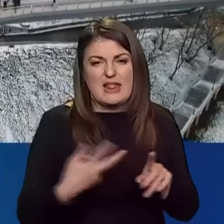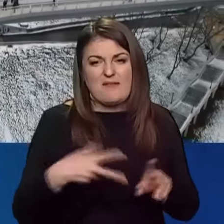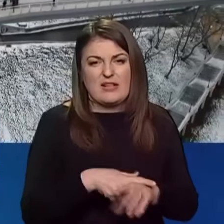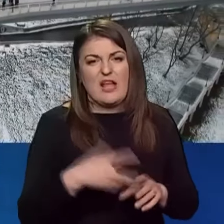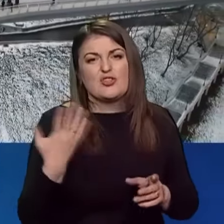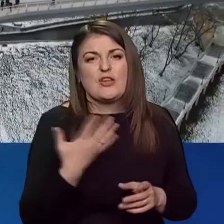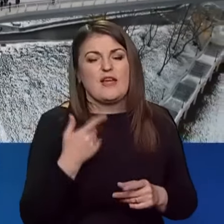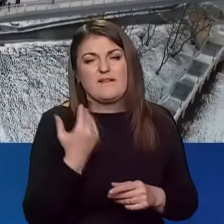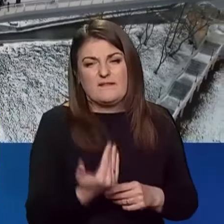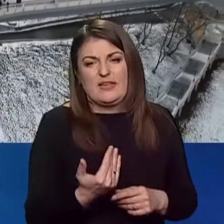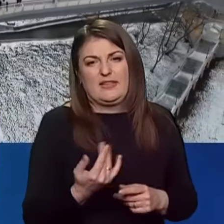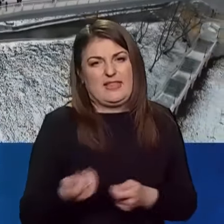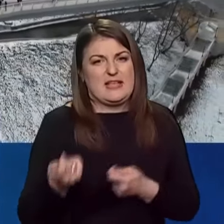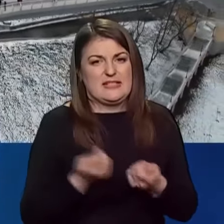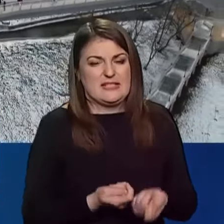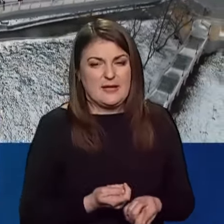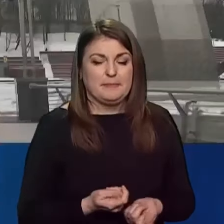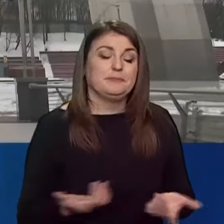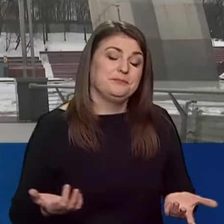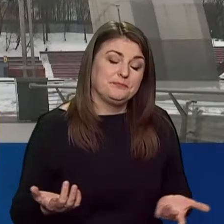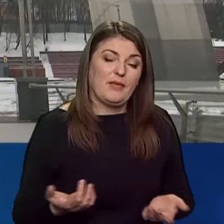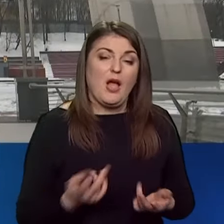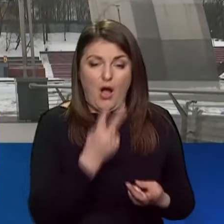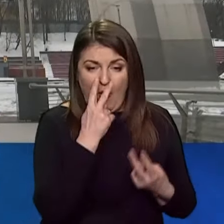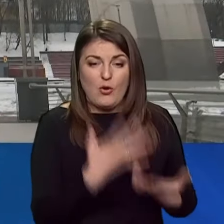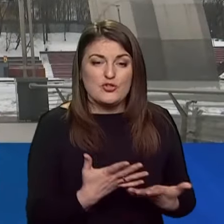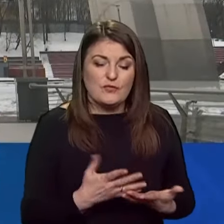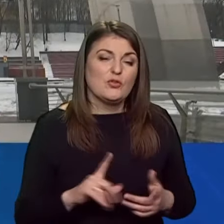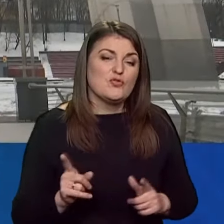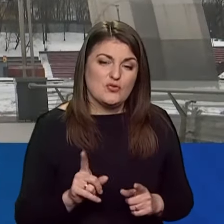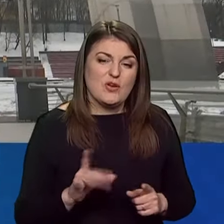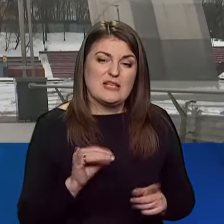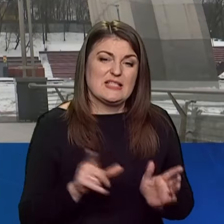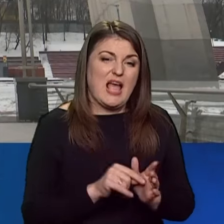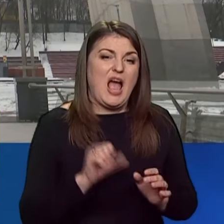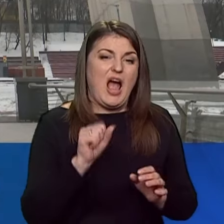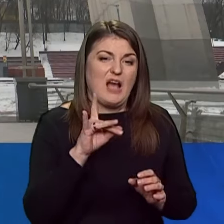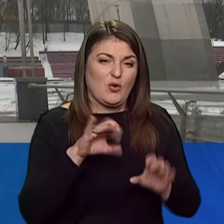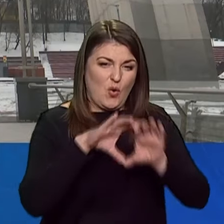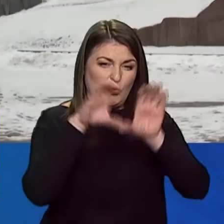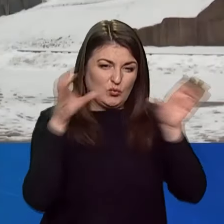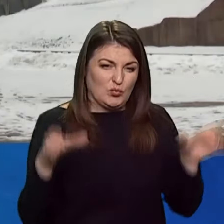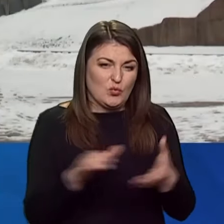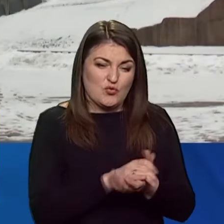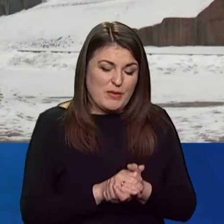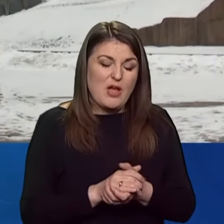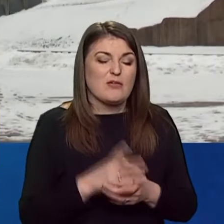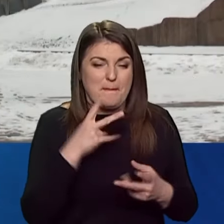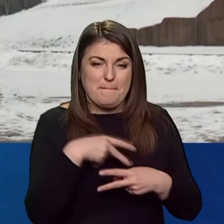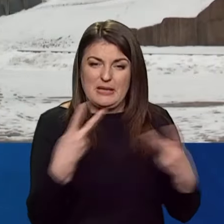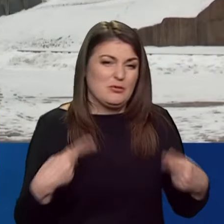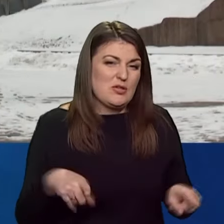навантаження, яке він несе. Ну, очевидно, і з аркою дружби народів приблизно та сама